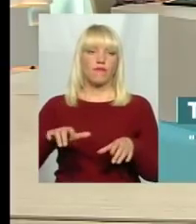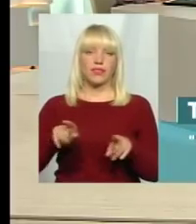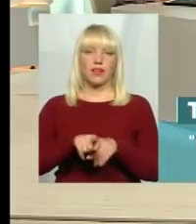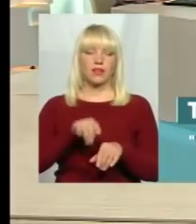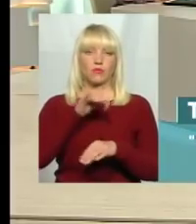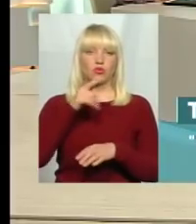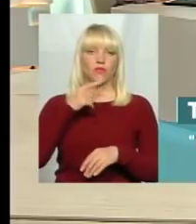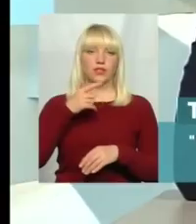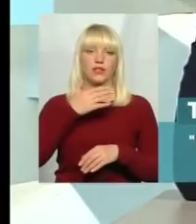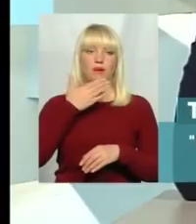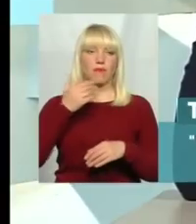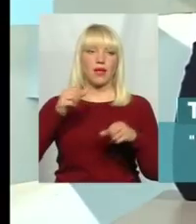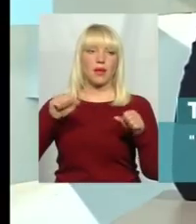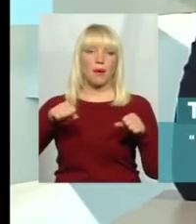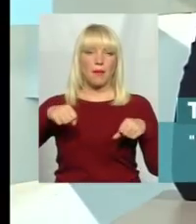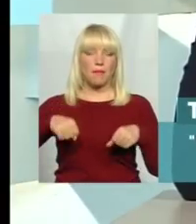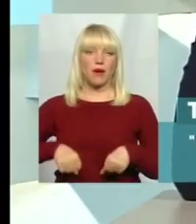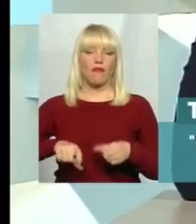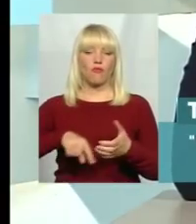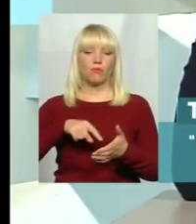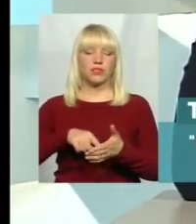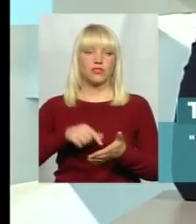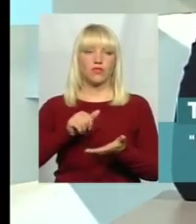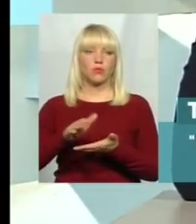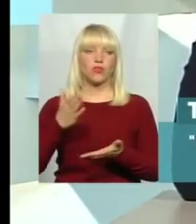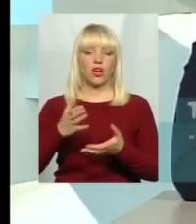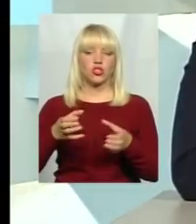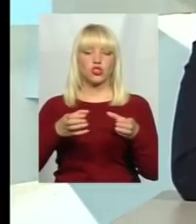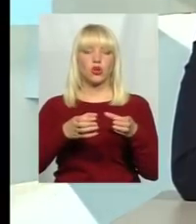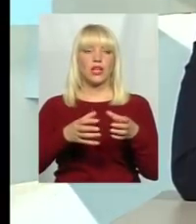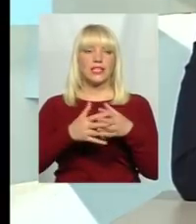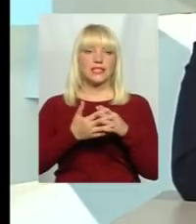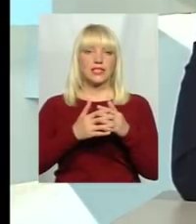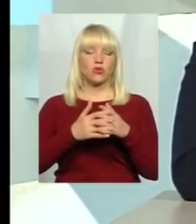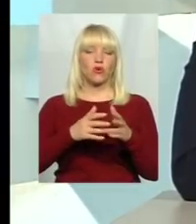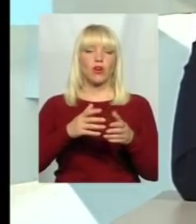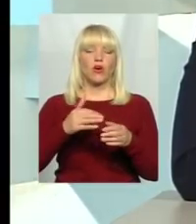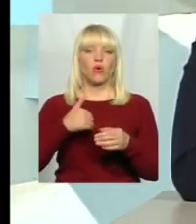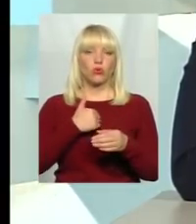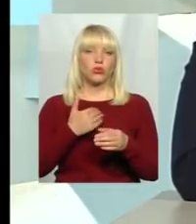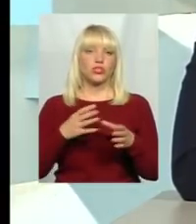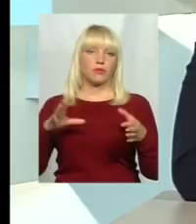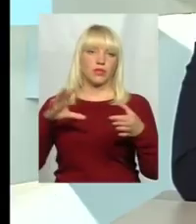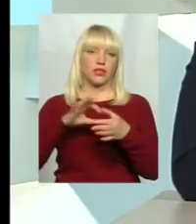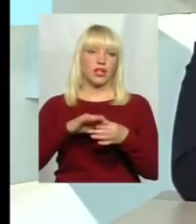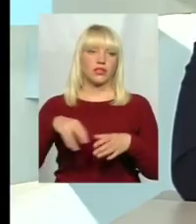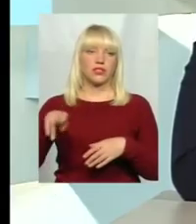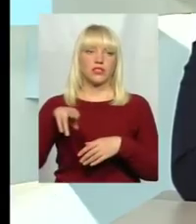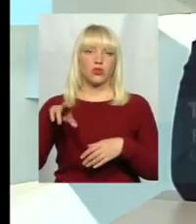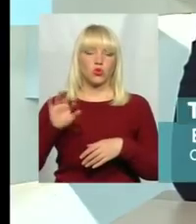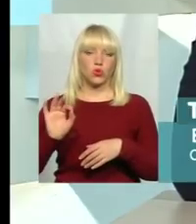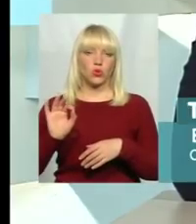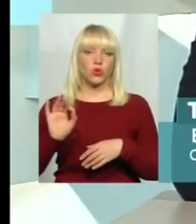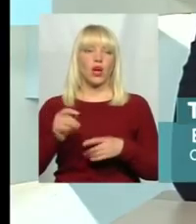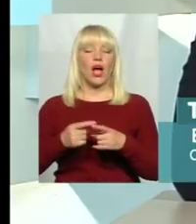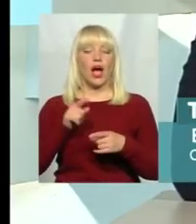немає права місто відмовитися, якщо громада знаходиться біля міста і вельвеє бажання. Просто немає права, тому що люди опинилися трошки в складних умовах.